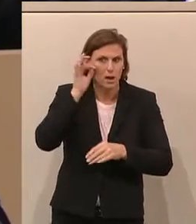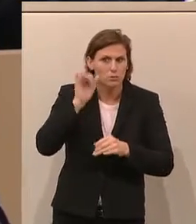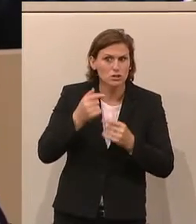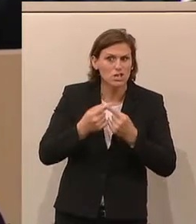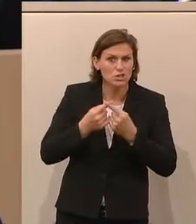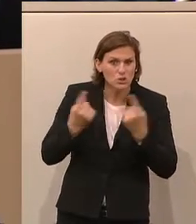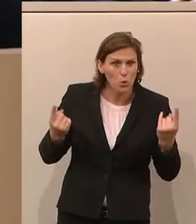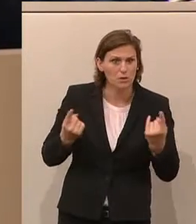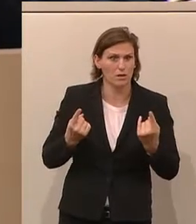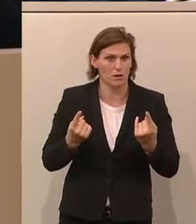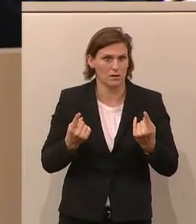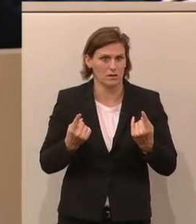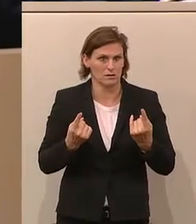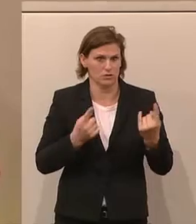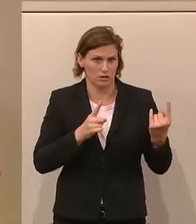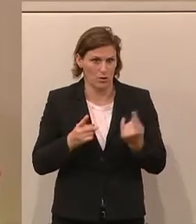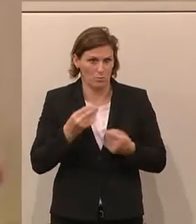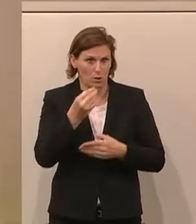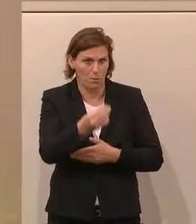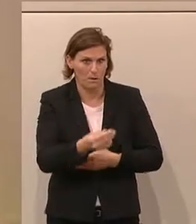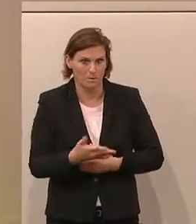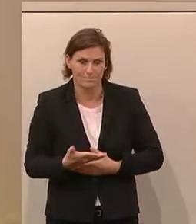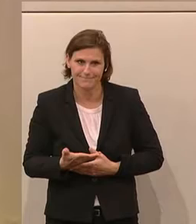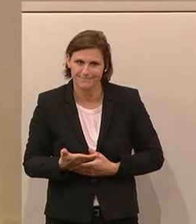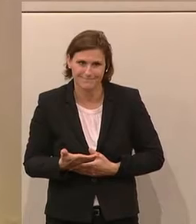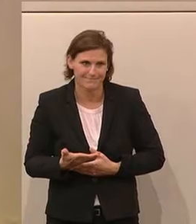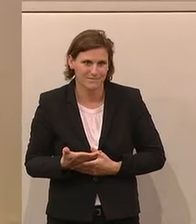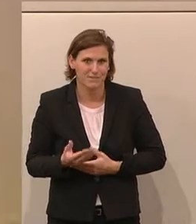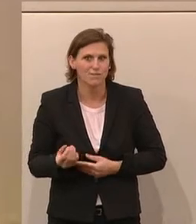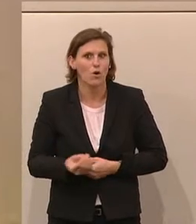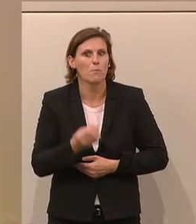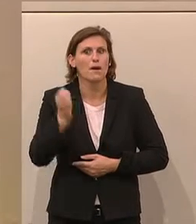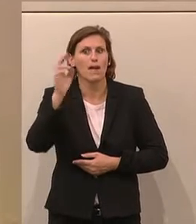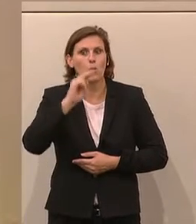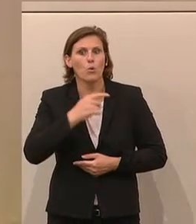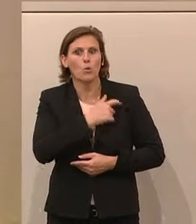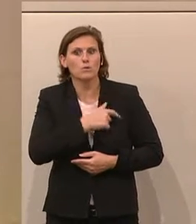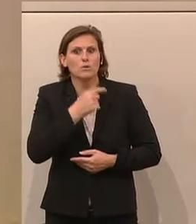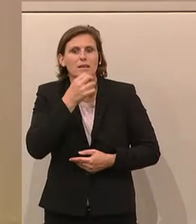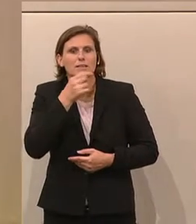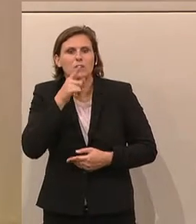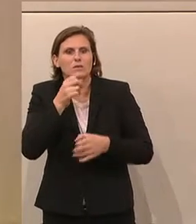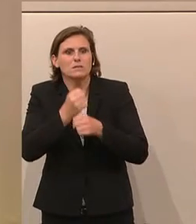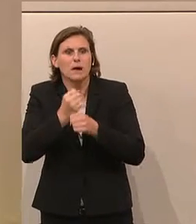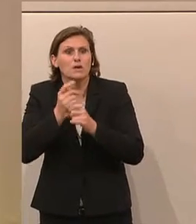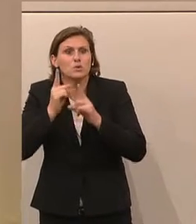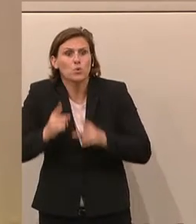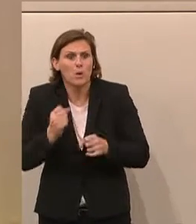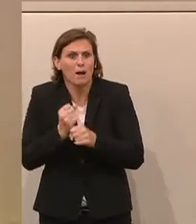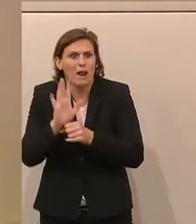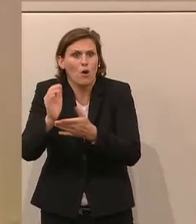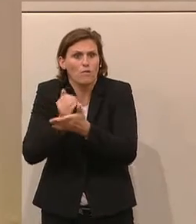Sonderzirkus aufführen, dann deswegen, weil die EU-Kommission genau das macht, was sie machen soll,